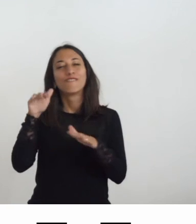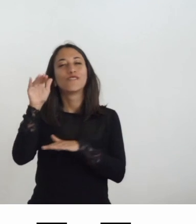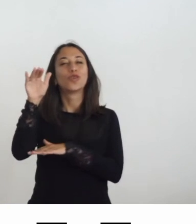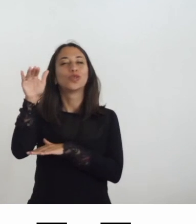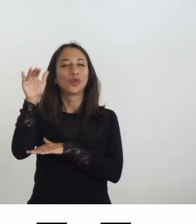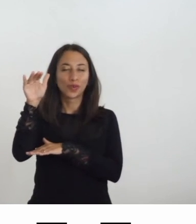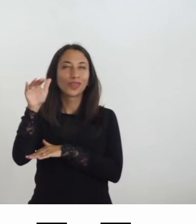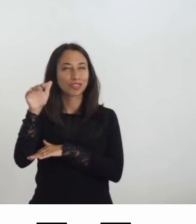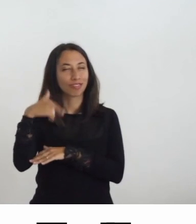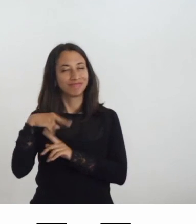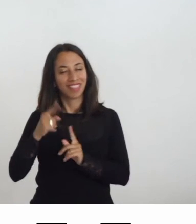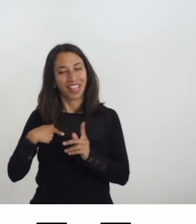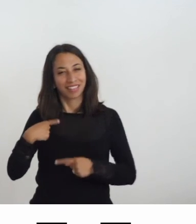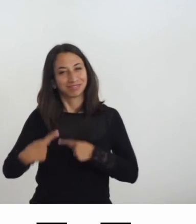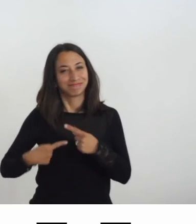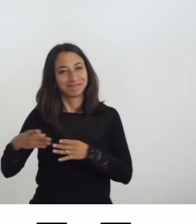'avventura